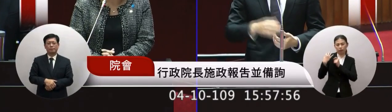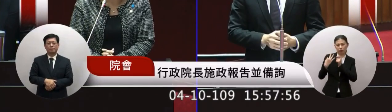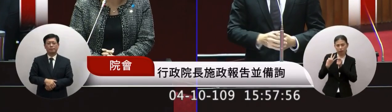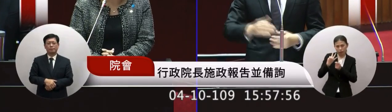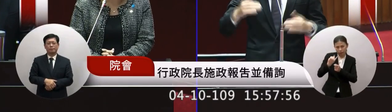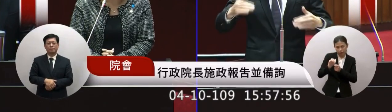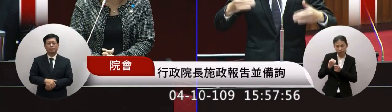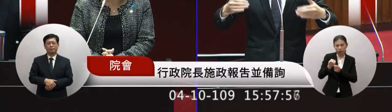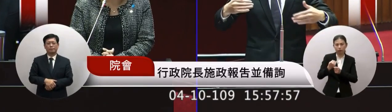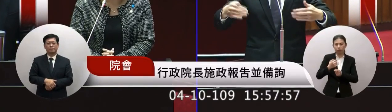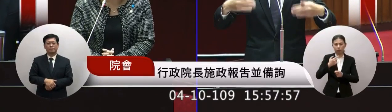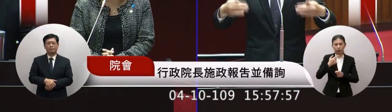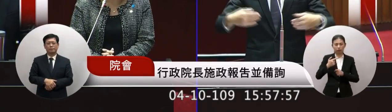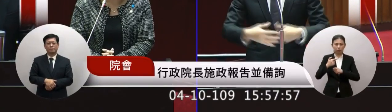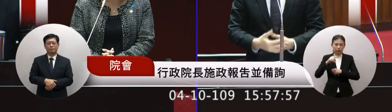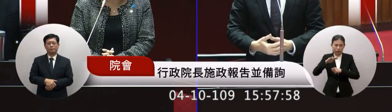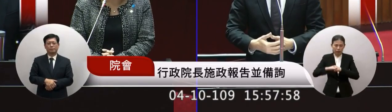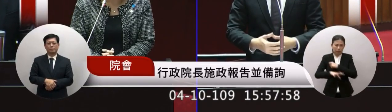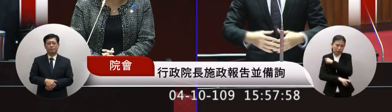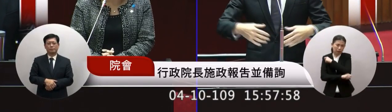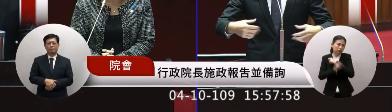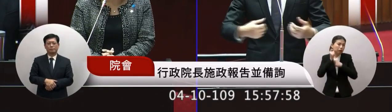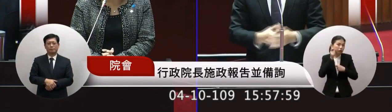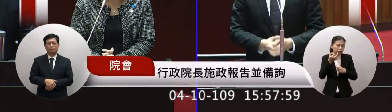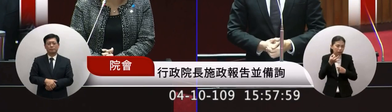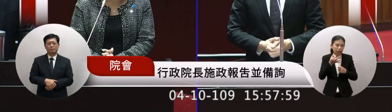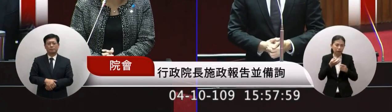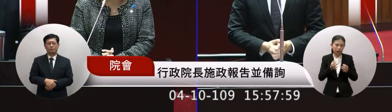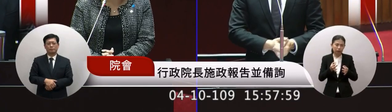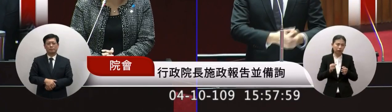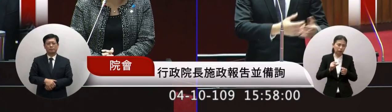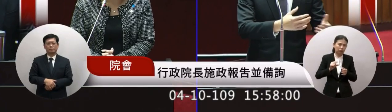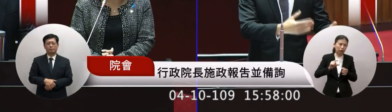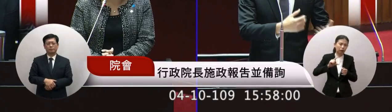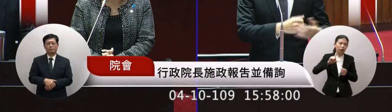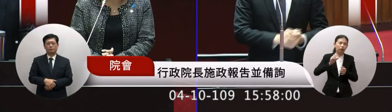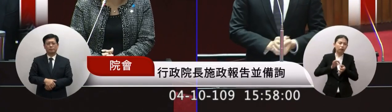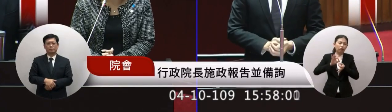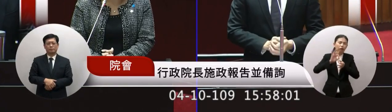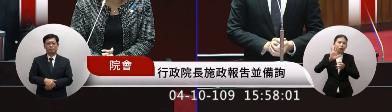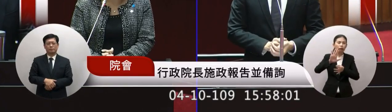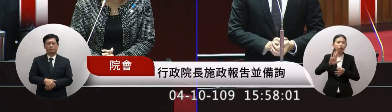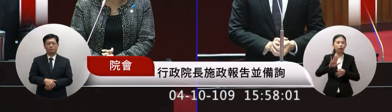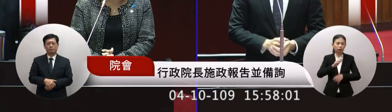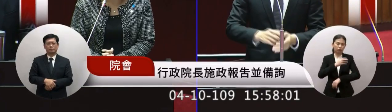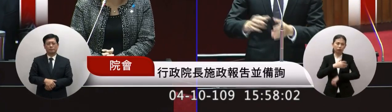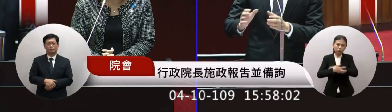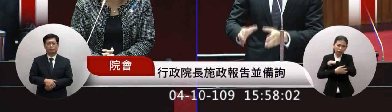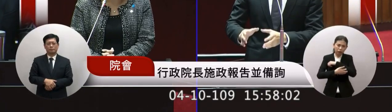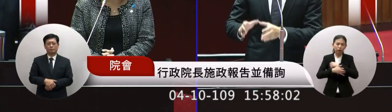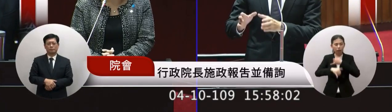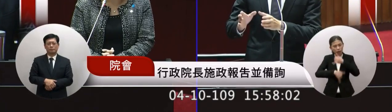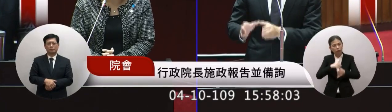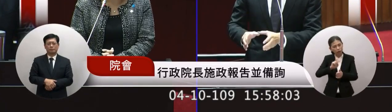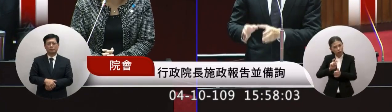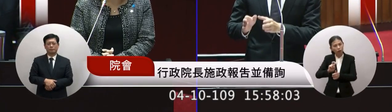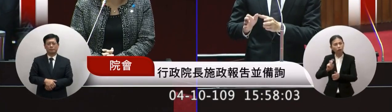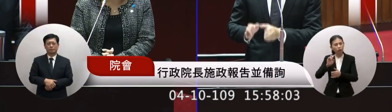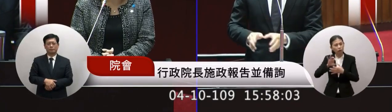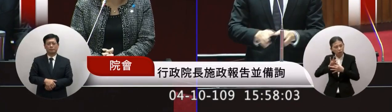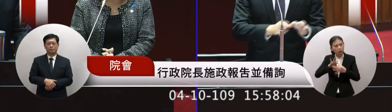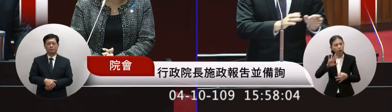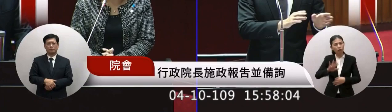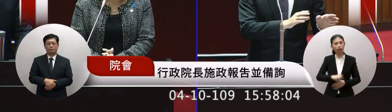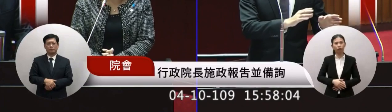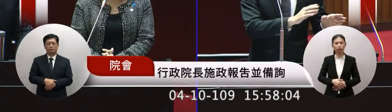上級工資都一直有在調生對勞鎖的照顧都會在關心但是我為什麼一直在